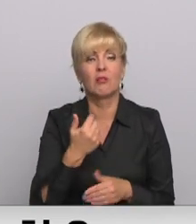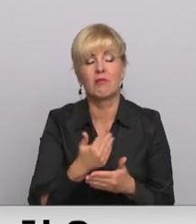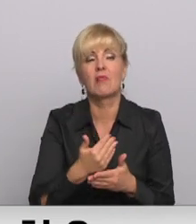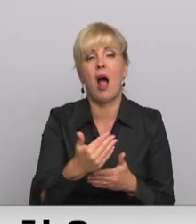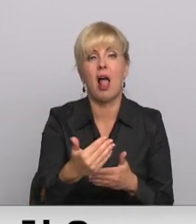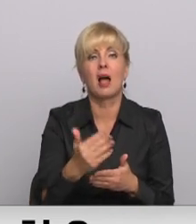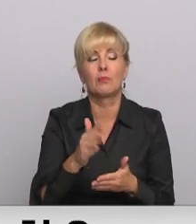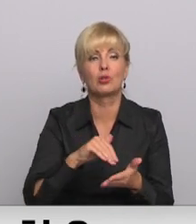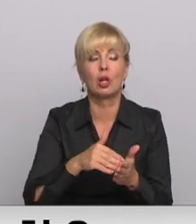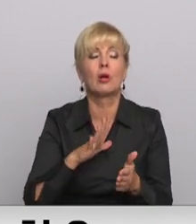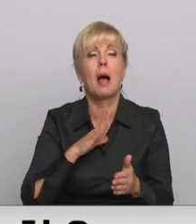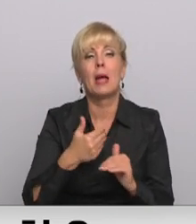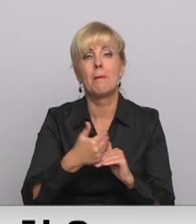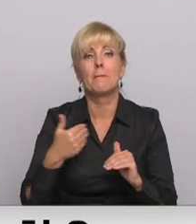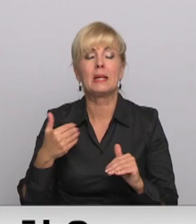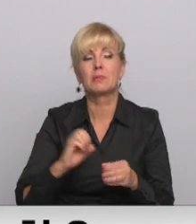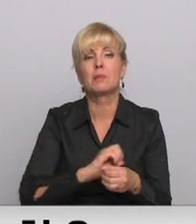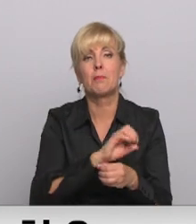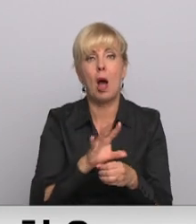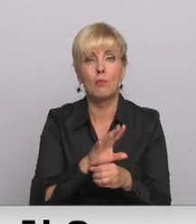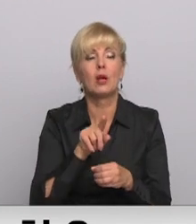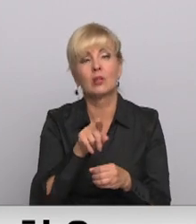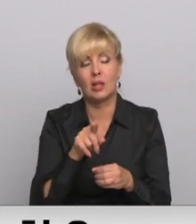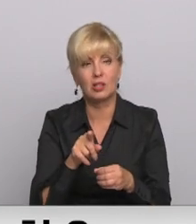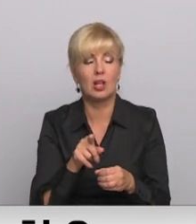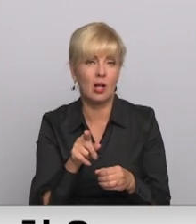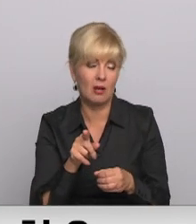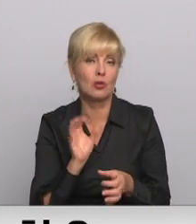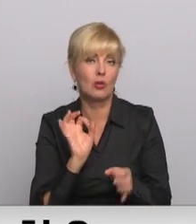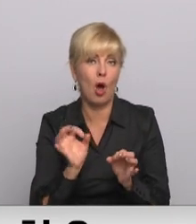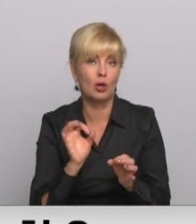situācijā, kāda bija pirms pandēmijas. Tas ir tāds optimistiskais scenārija.